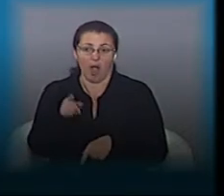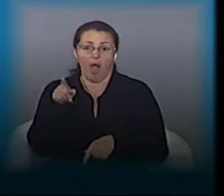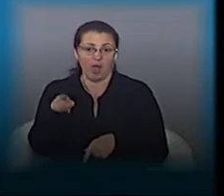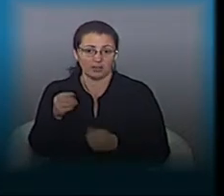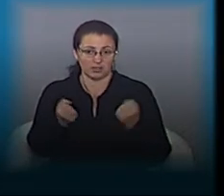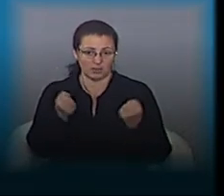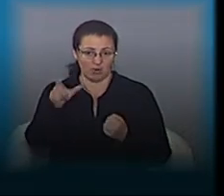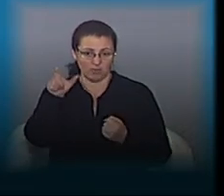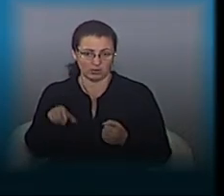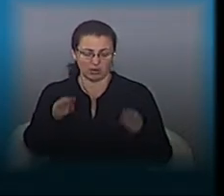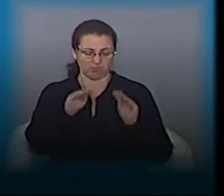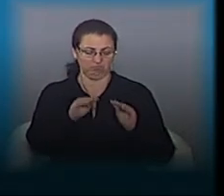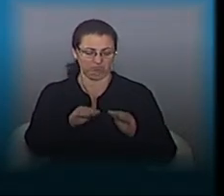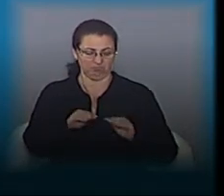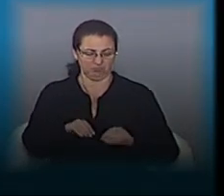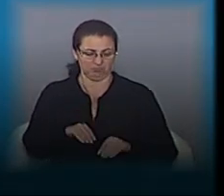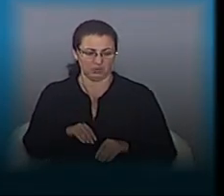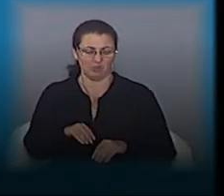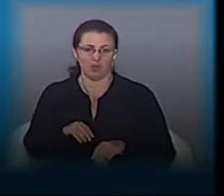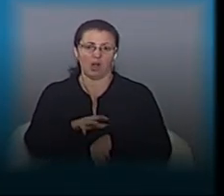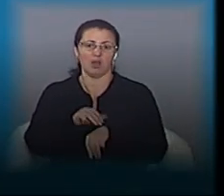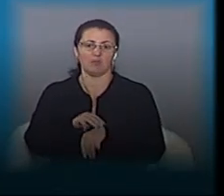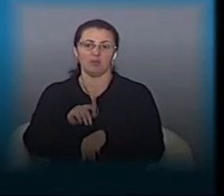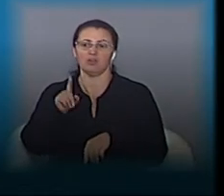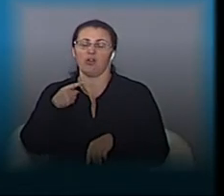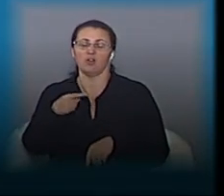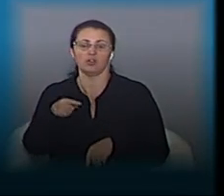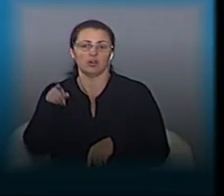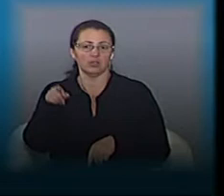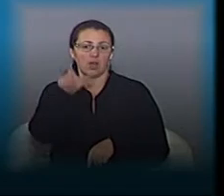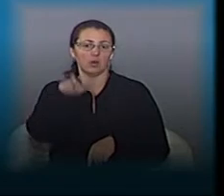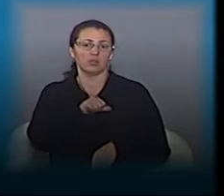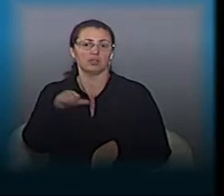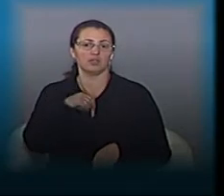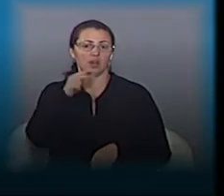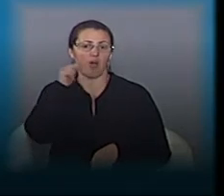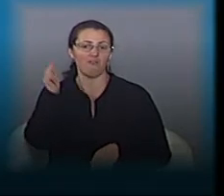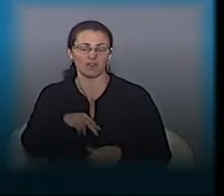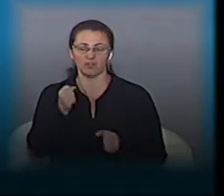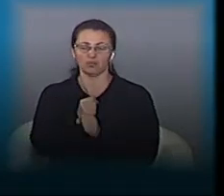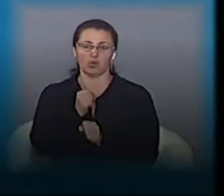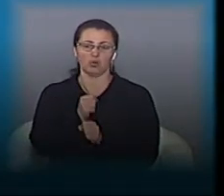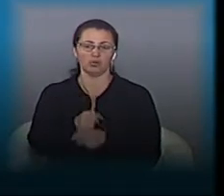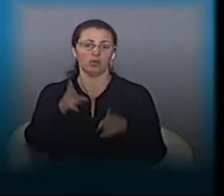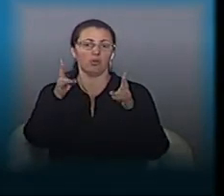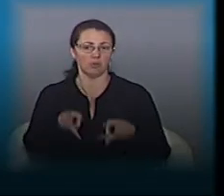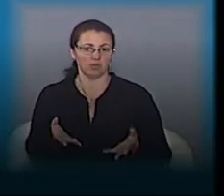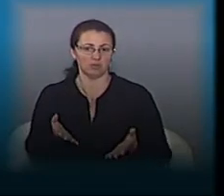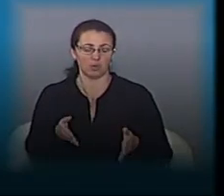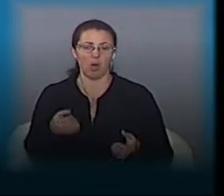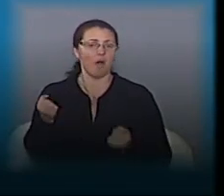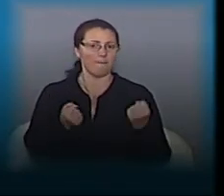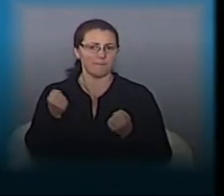протокол і робили його винним у тому, що він начебто зробив це ДТП. Тому що транспортний засіб джерло підвищеної небезпеки,